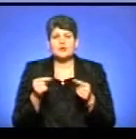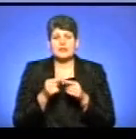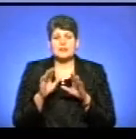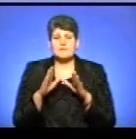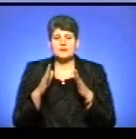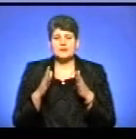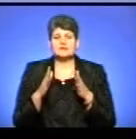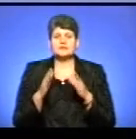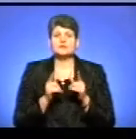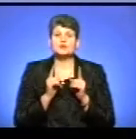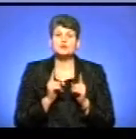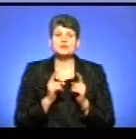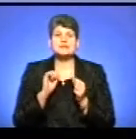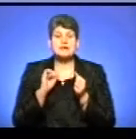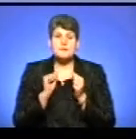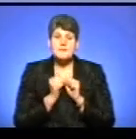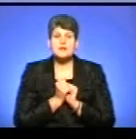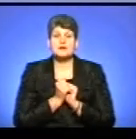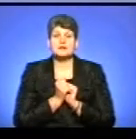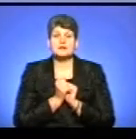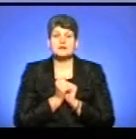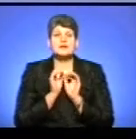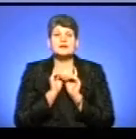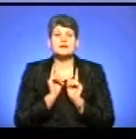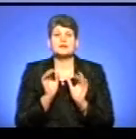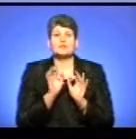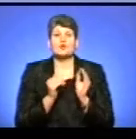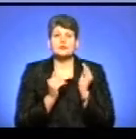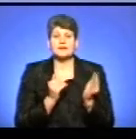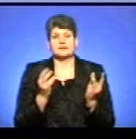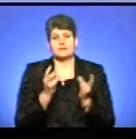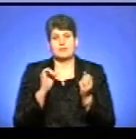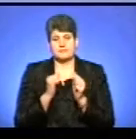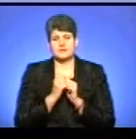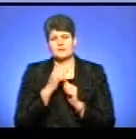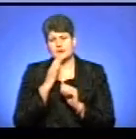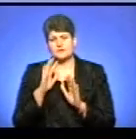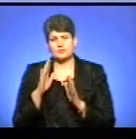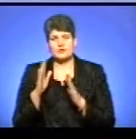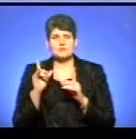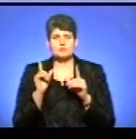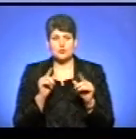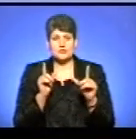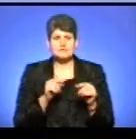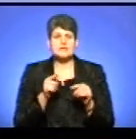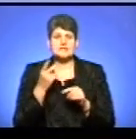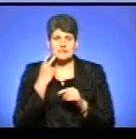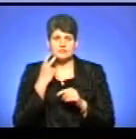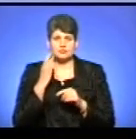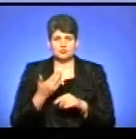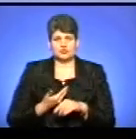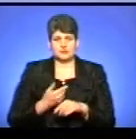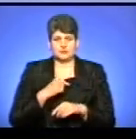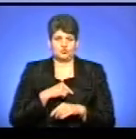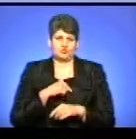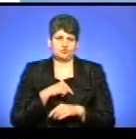би суто запам'яталися, і про них тільки пам'ятати. Дуже багато моментів з поїздок, вони завжди будуть вжити в